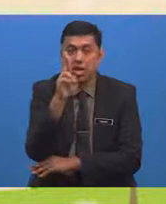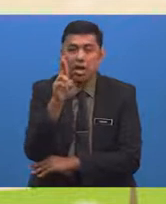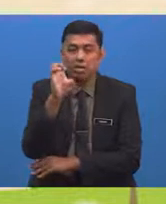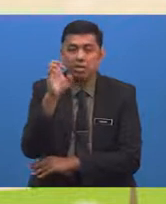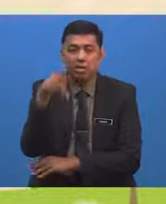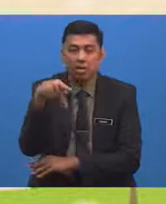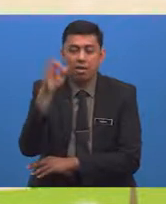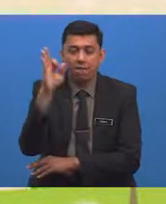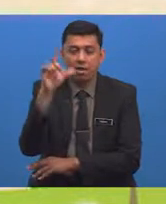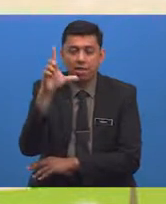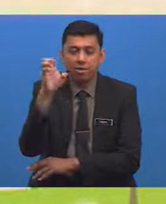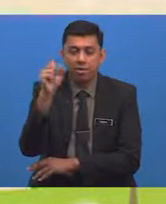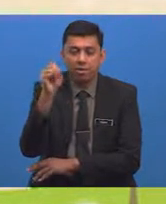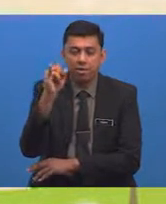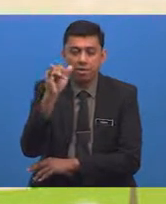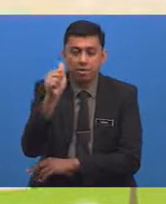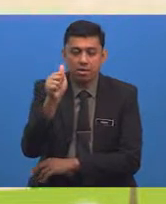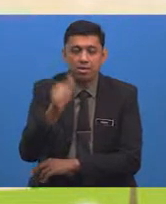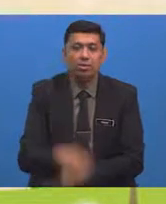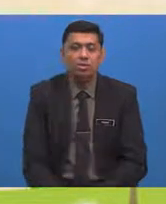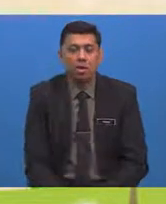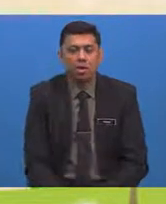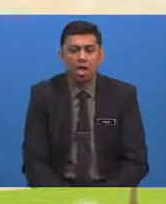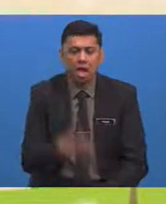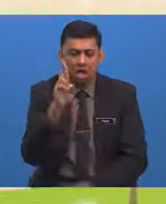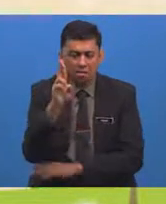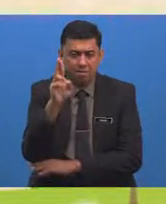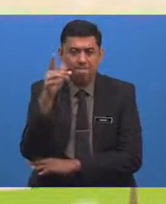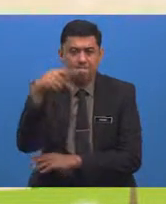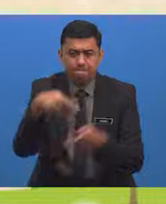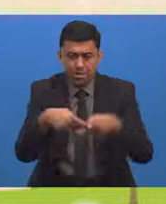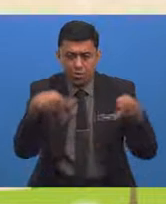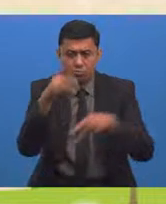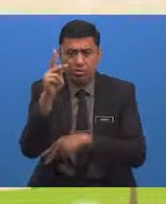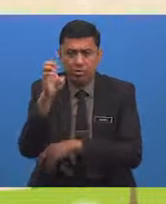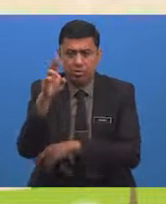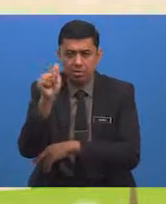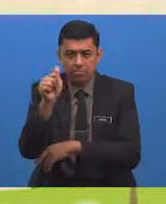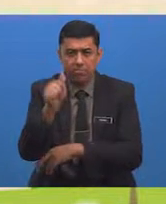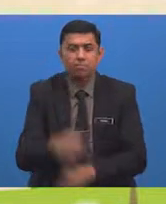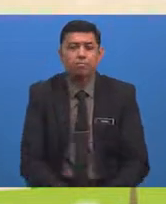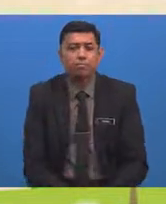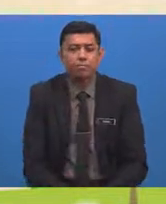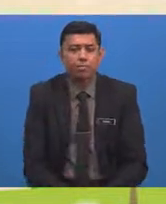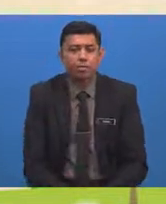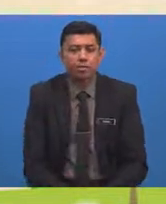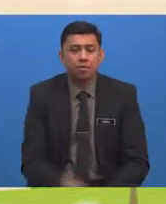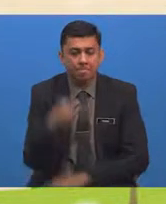Adalah bunga rafleksia Manakala R pula Adalah Periuk kera Tumbuhan P Iaitu